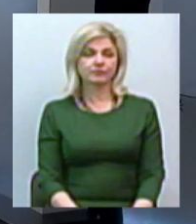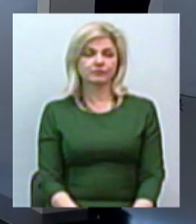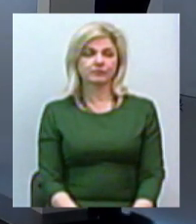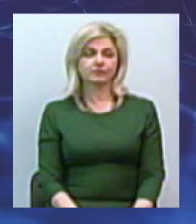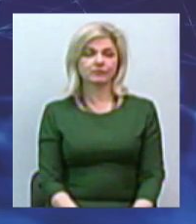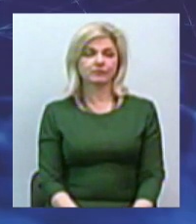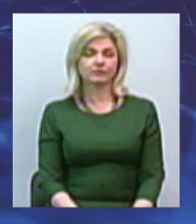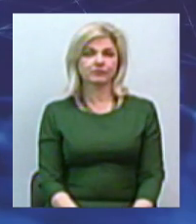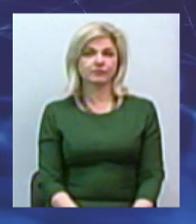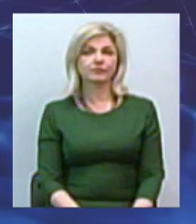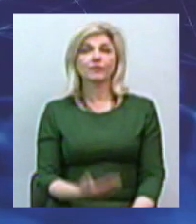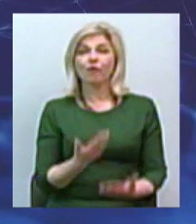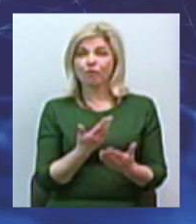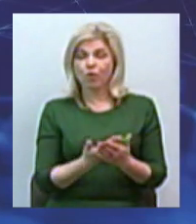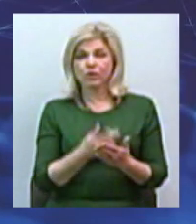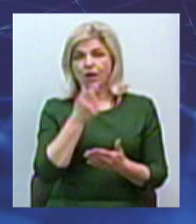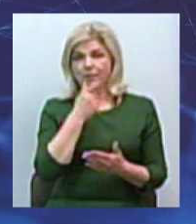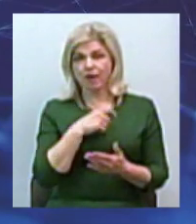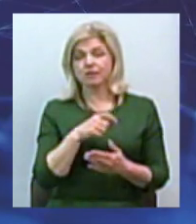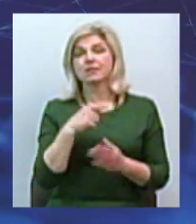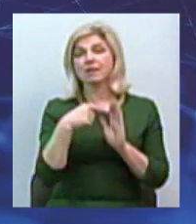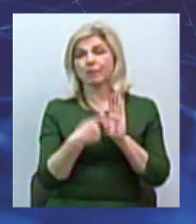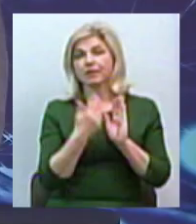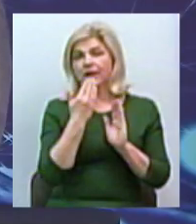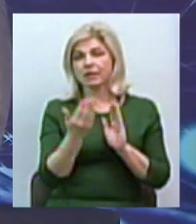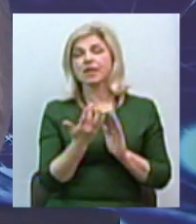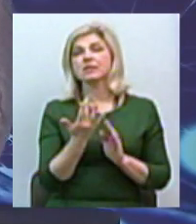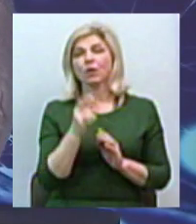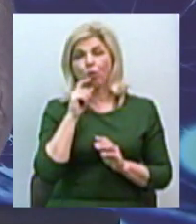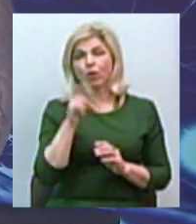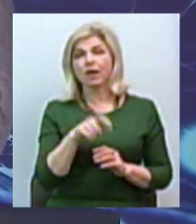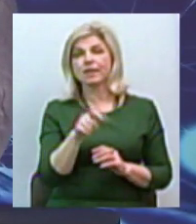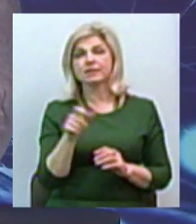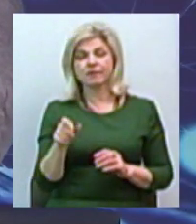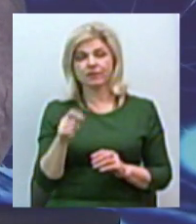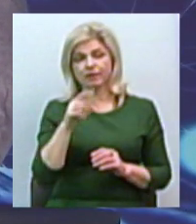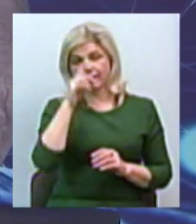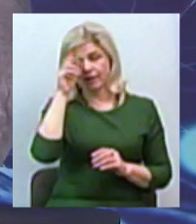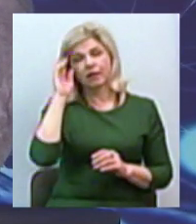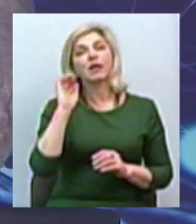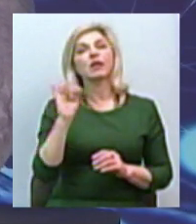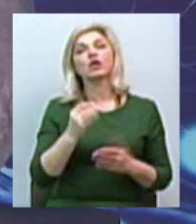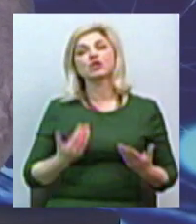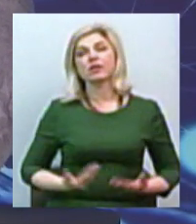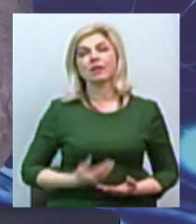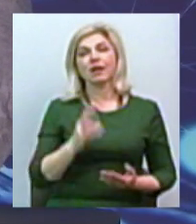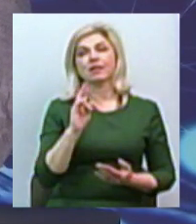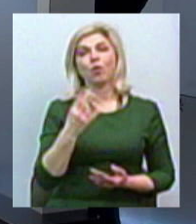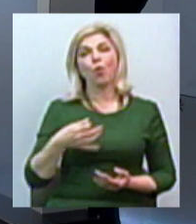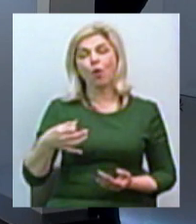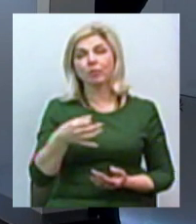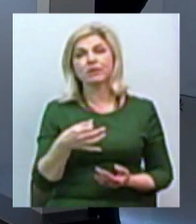Отже, пане Сергію, запитання, скільки українців, і зокрема жителів Миколаївської області,